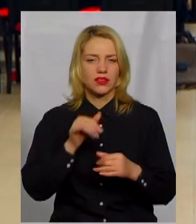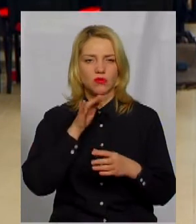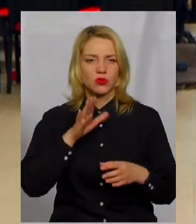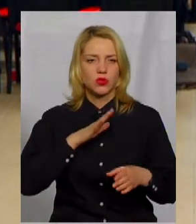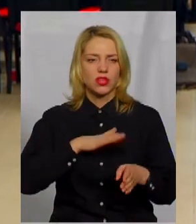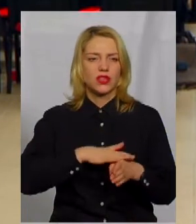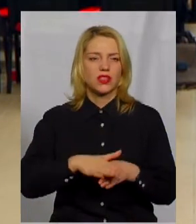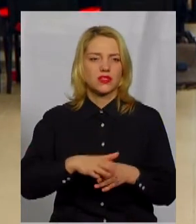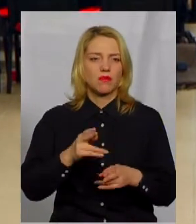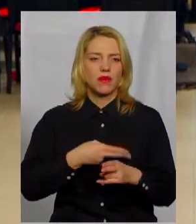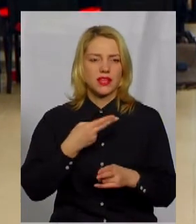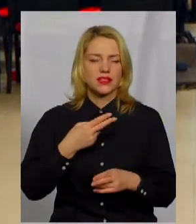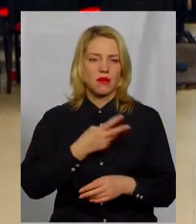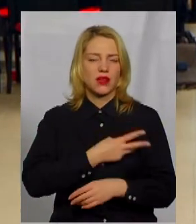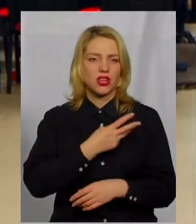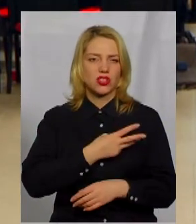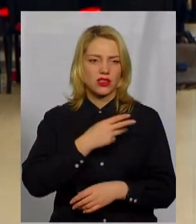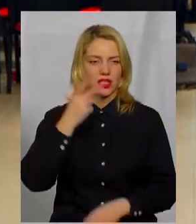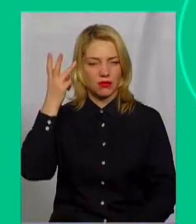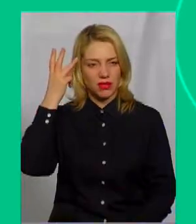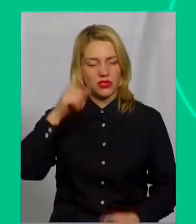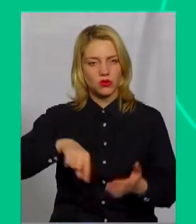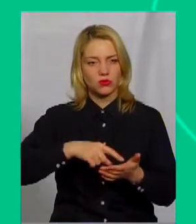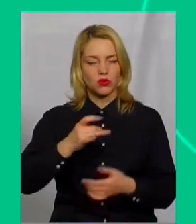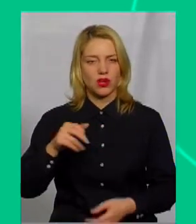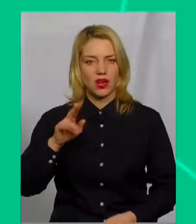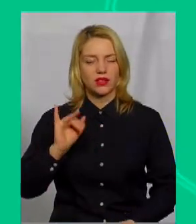бути реалізований без бажання Хмельницької міської ради.